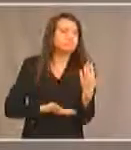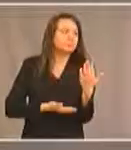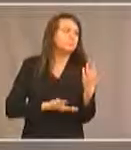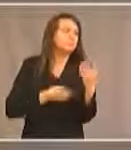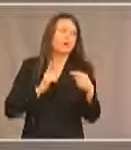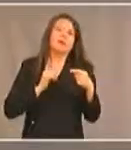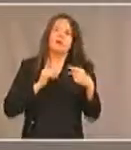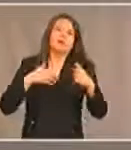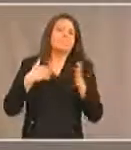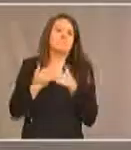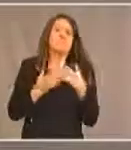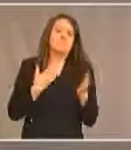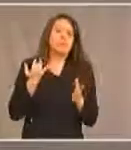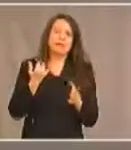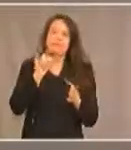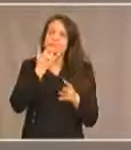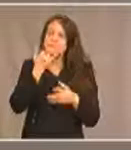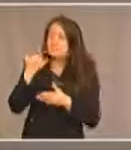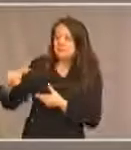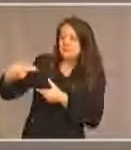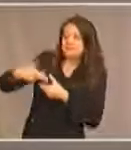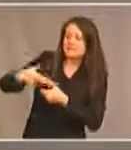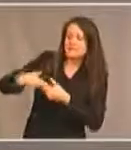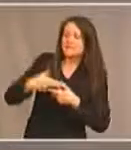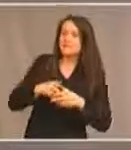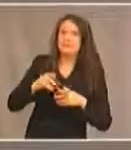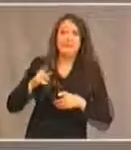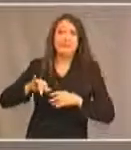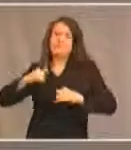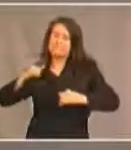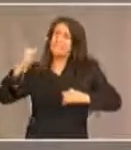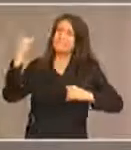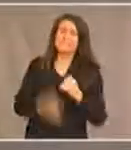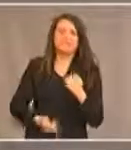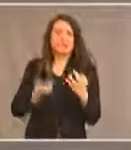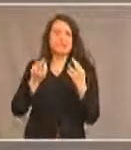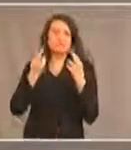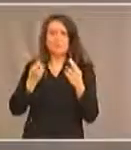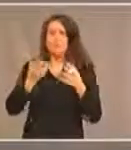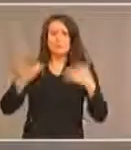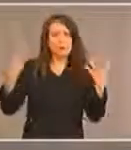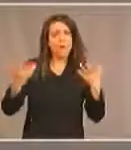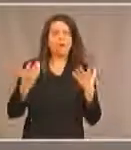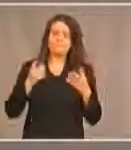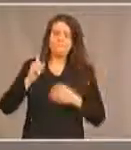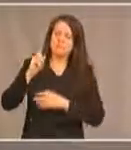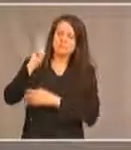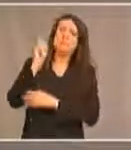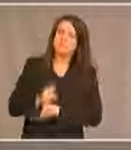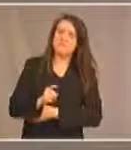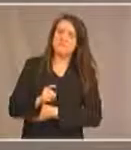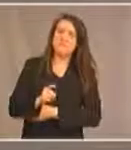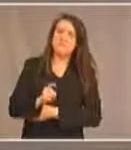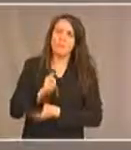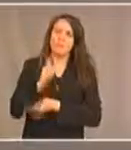et quelle que soit la participation des Premières Nations au final il faudra tenir compte de